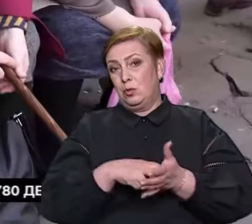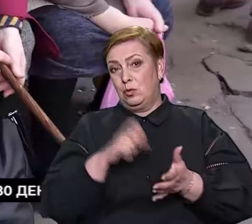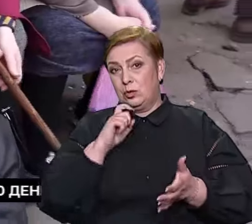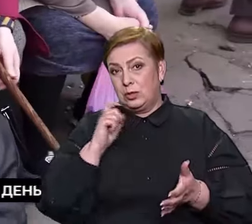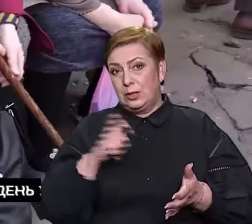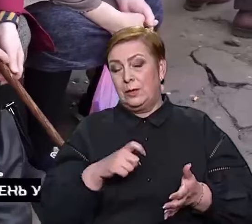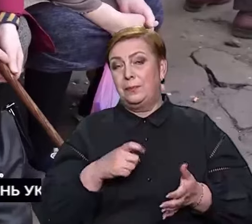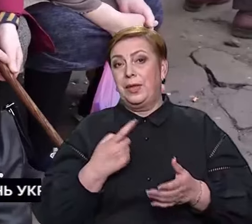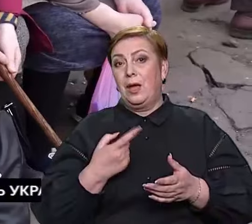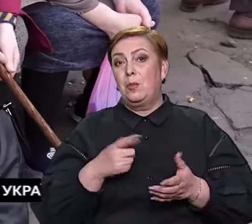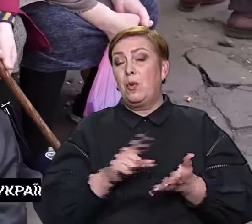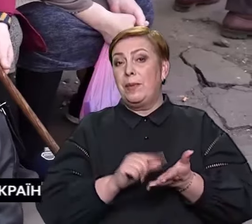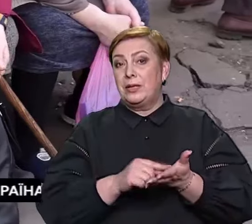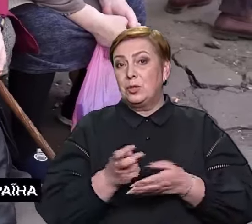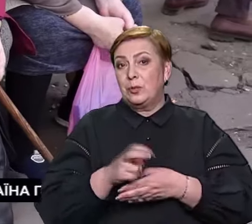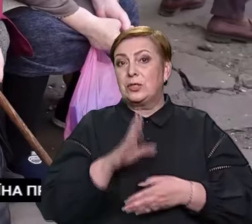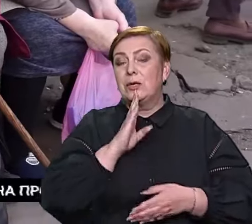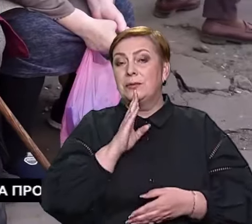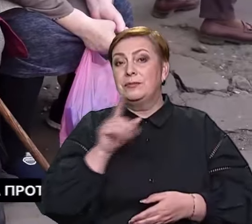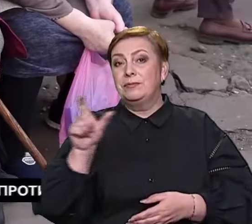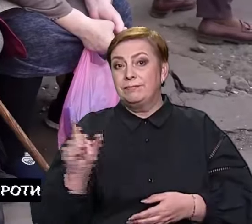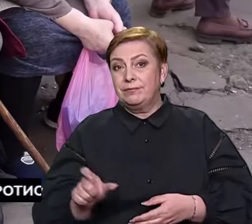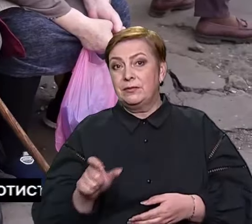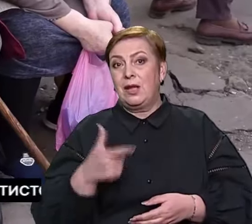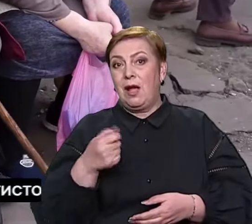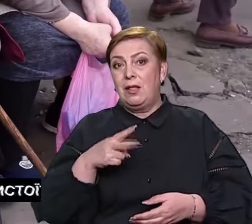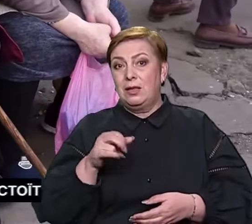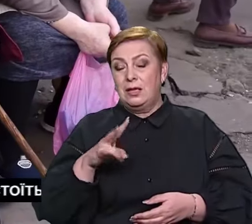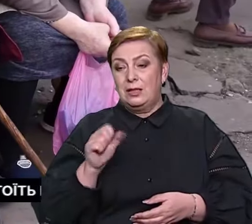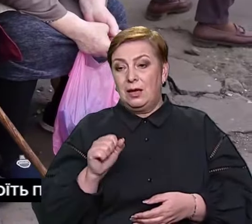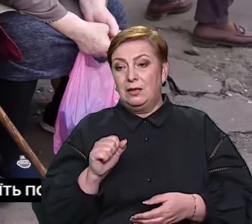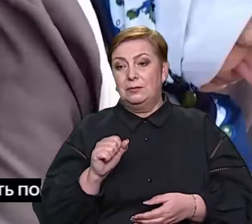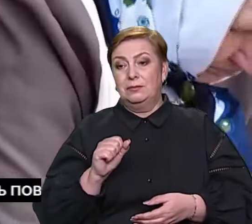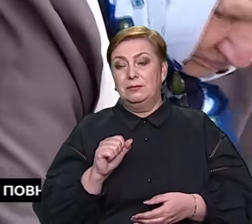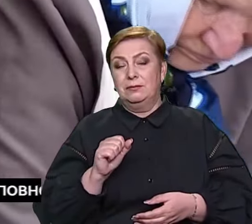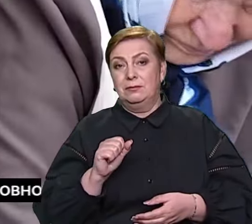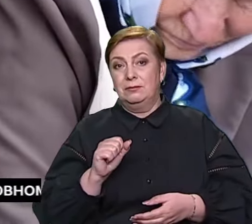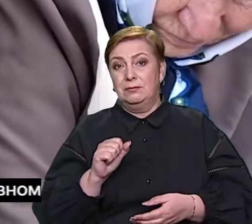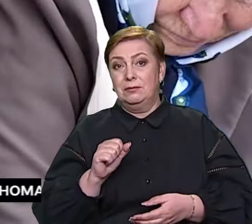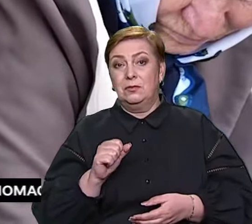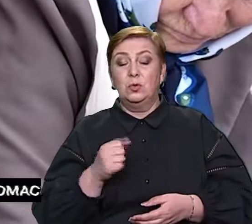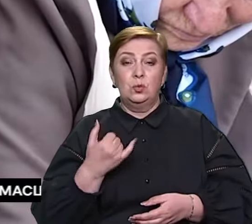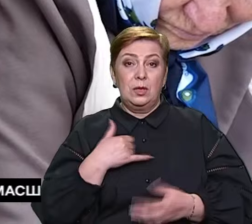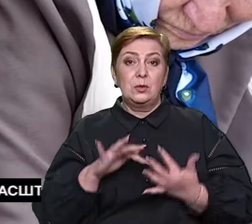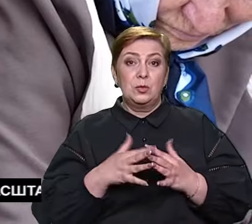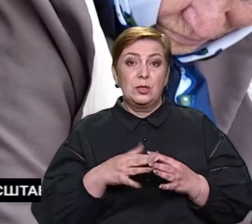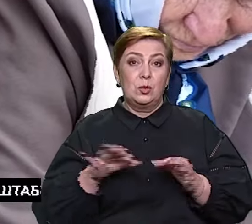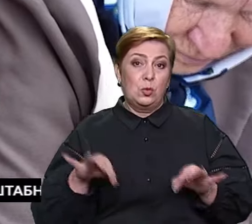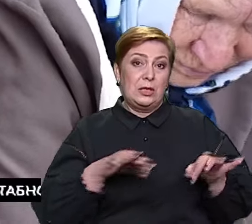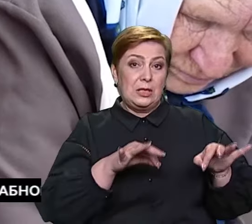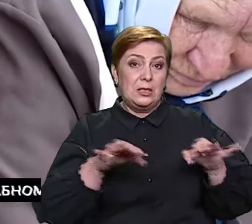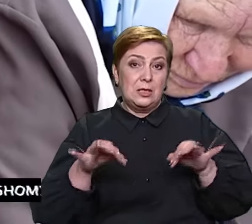Копійки треба ж получити, щоб на машину було, щоб вийти. Ні у нас по селу їздять.